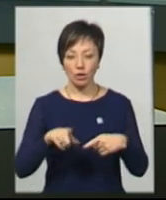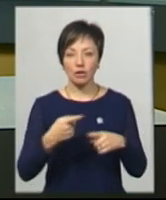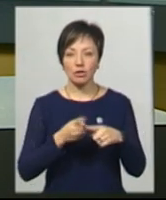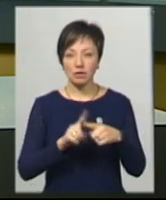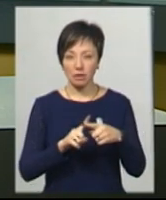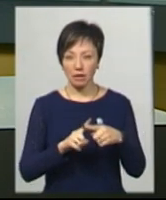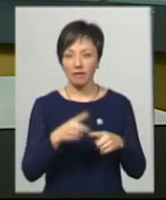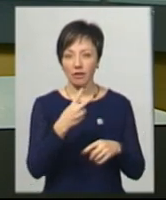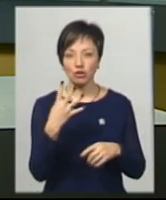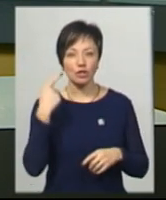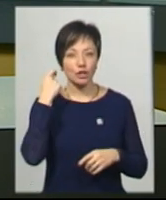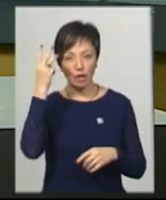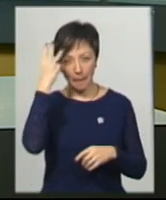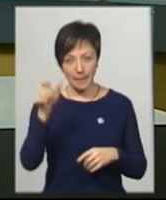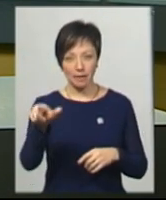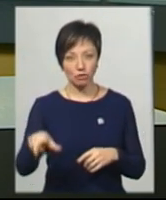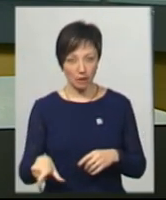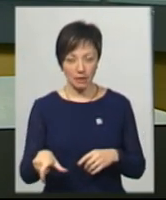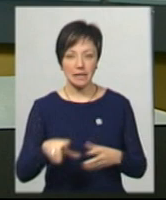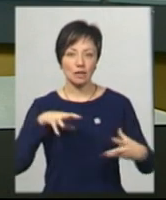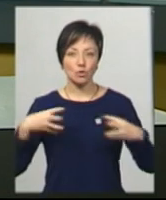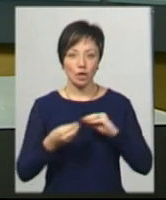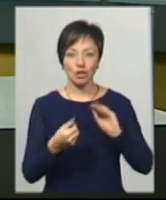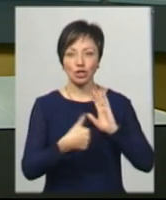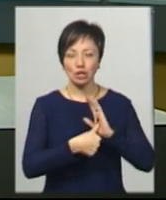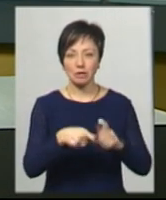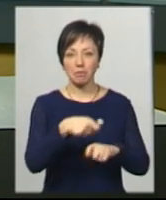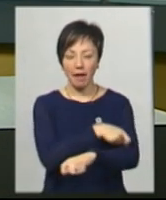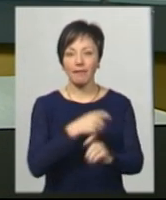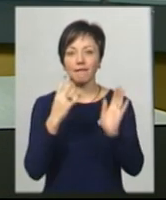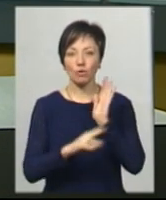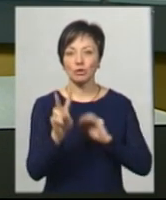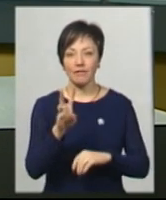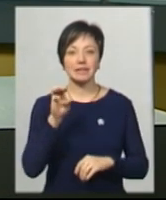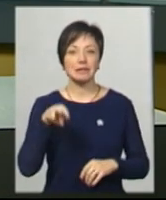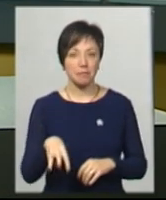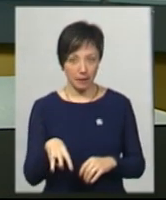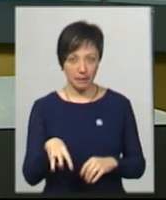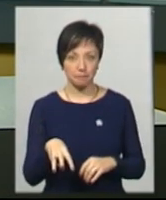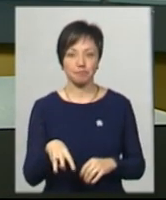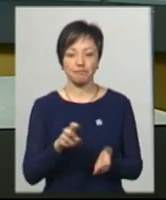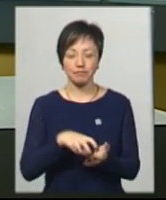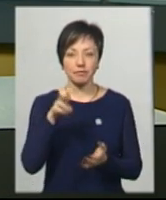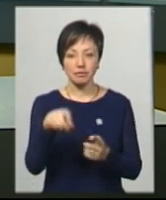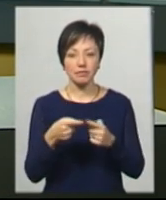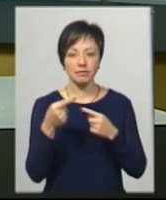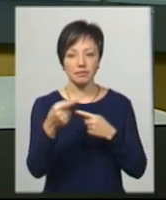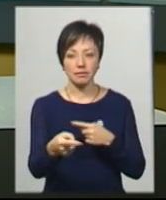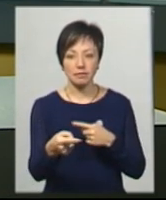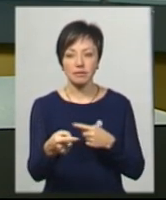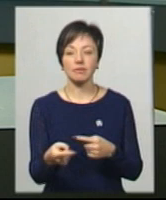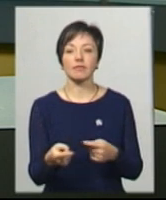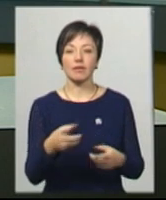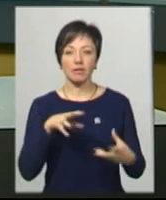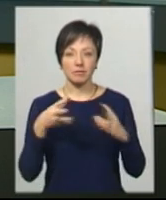Катарі 24-річна хмельничанка з результатом 6 метрів 92 сантиметри у стрибках у довжину принесла